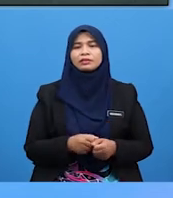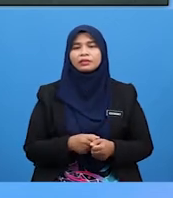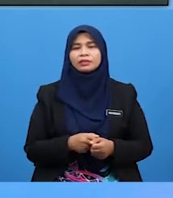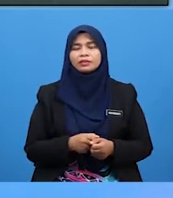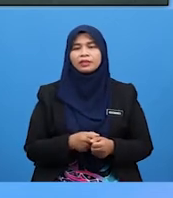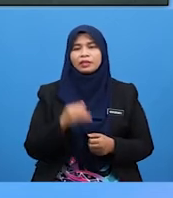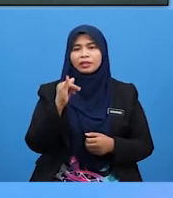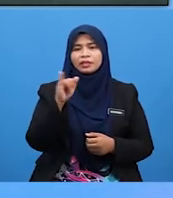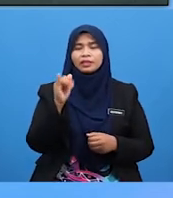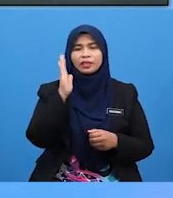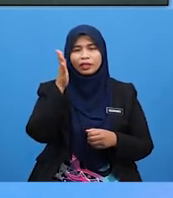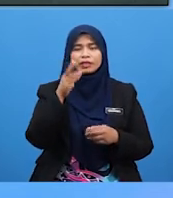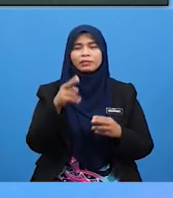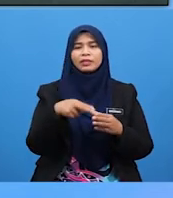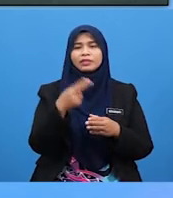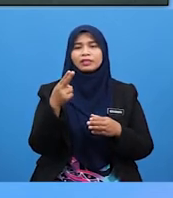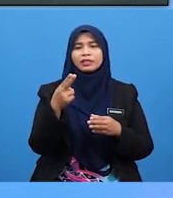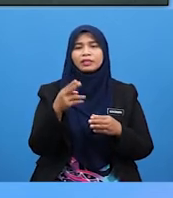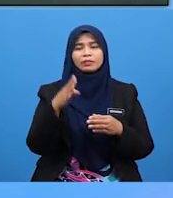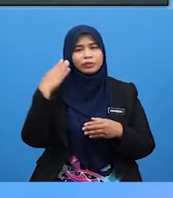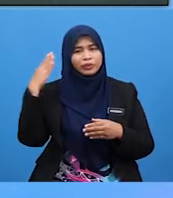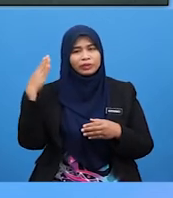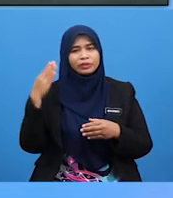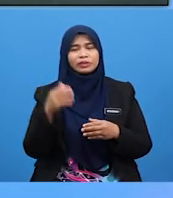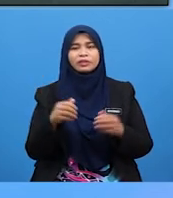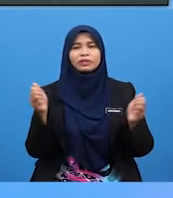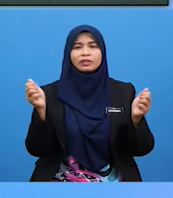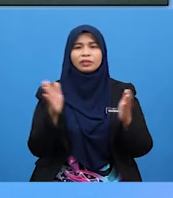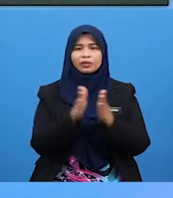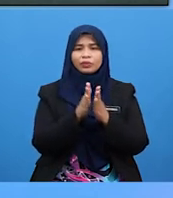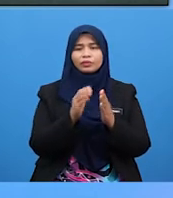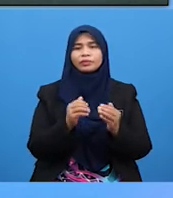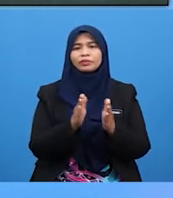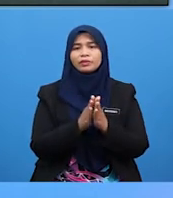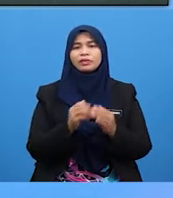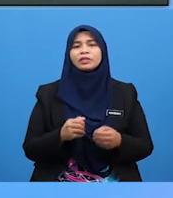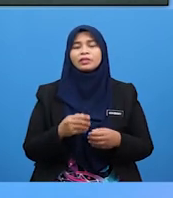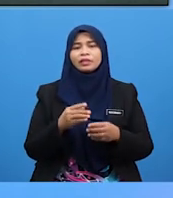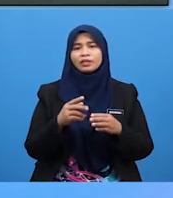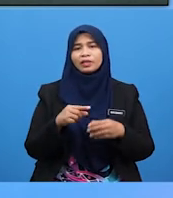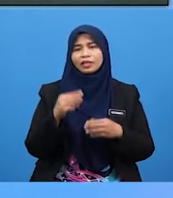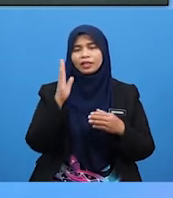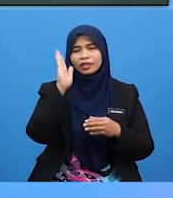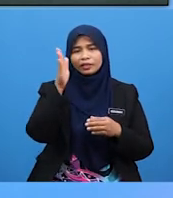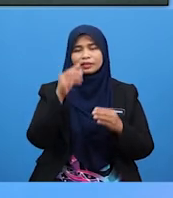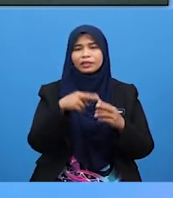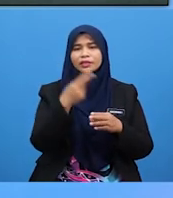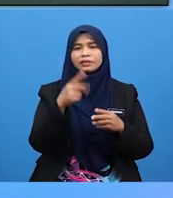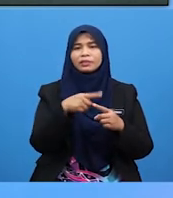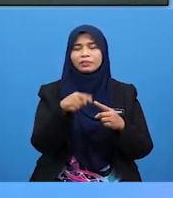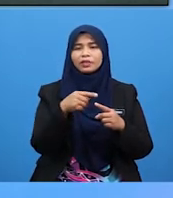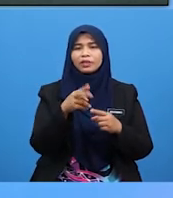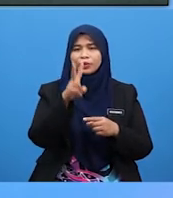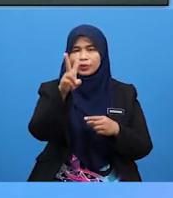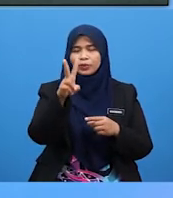Melalui Tepukan Getaran Terhasil Apabila Dua Kepingan Simbal Ditepuk